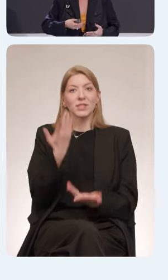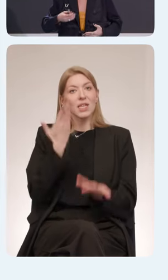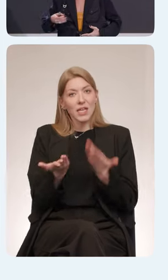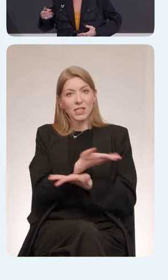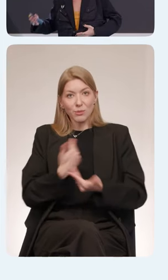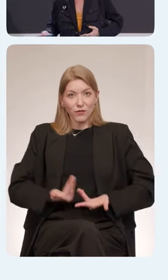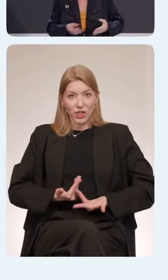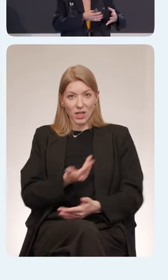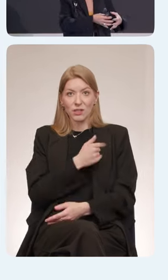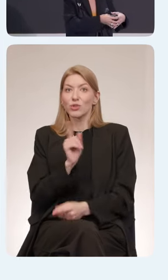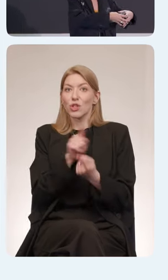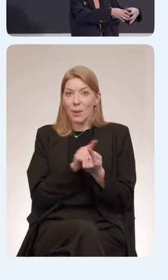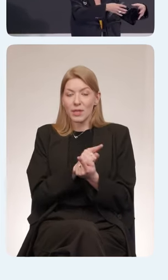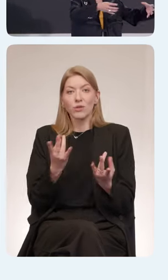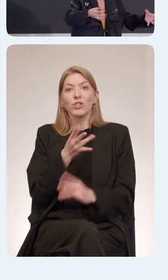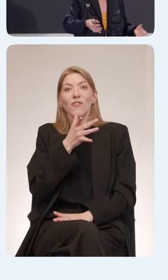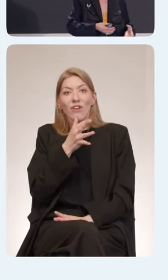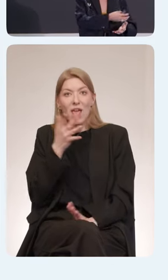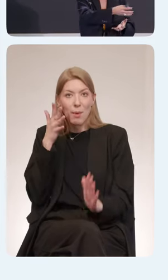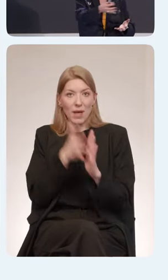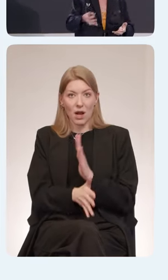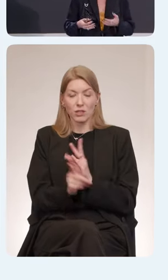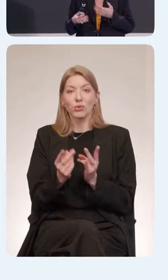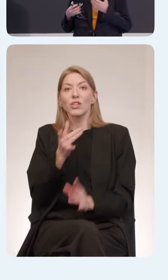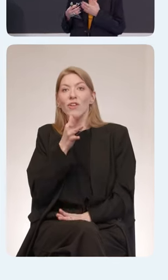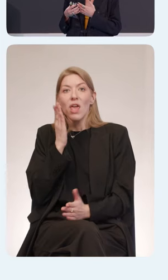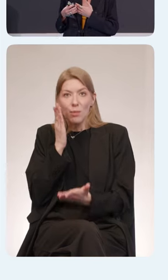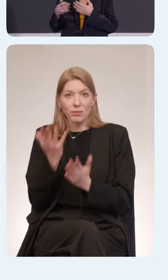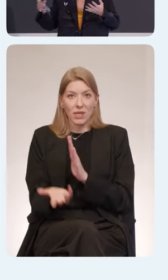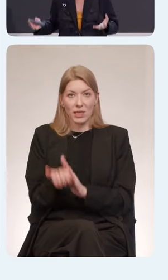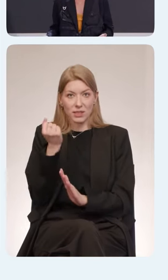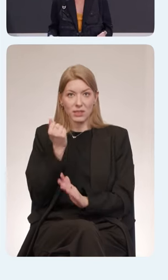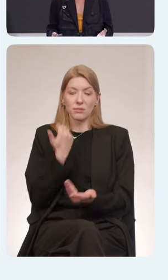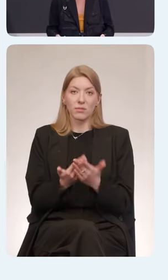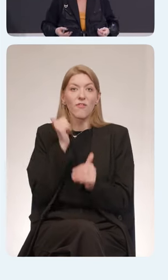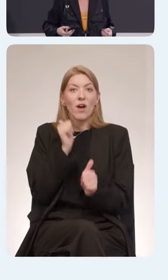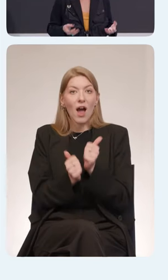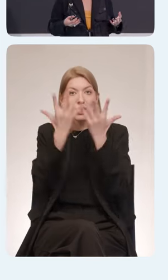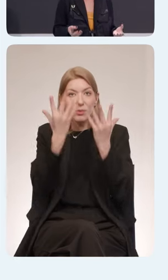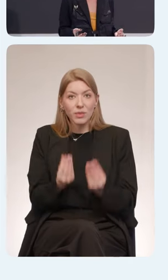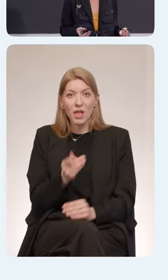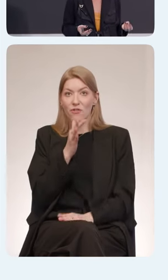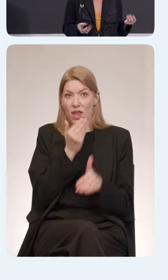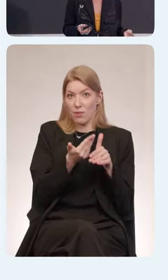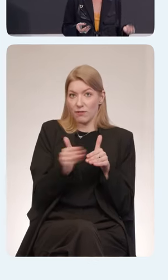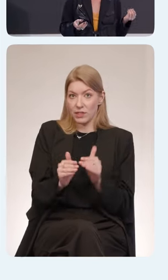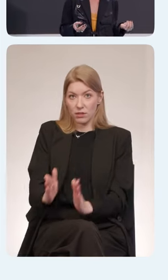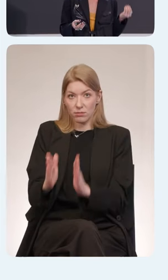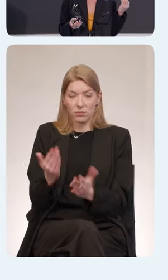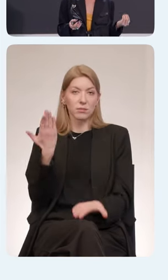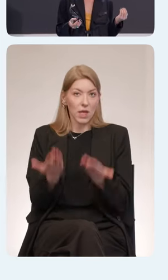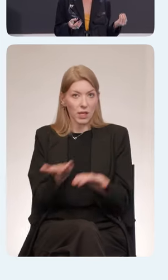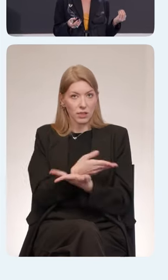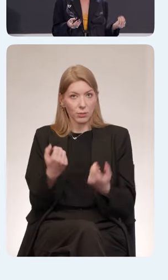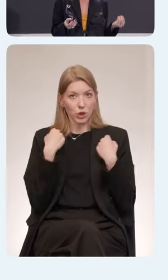тратить на это время, мы должны найти это время, допустим, в каждом дне. Мы хотим заниматься спортом, мы должны понимать, у нас